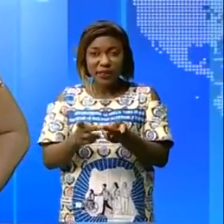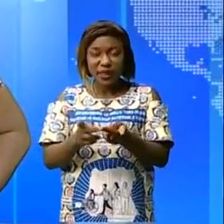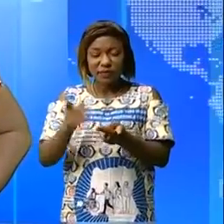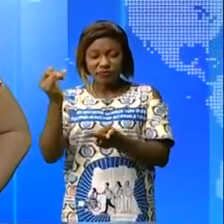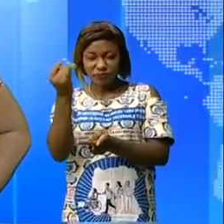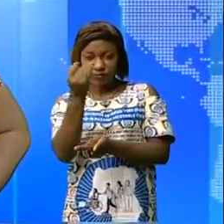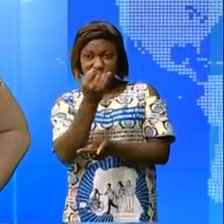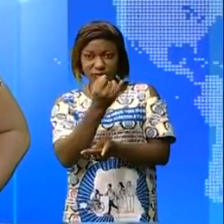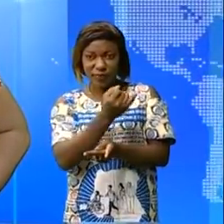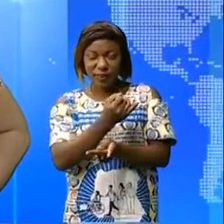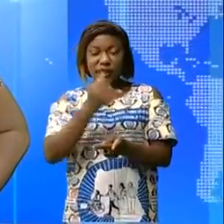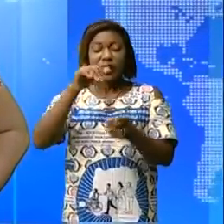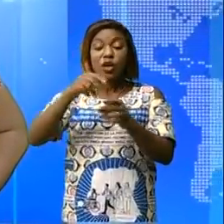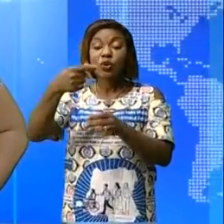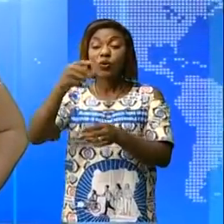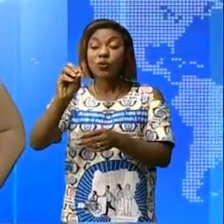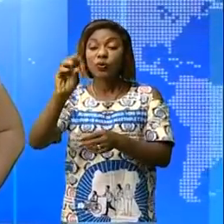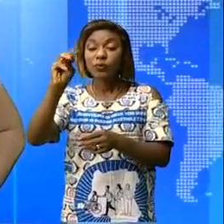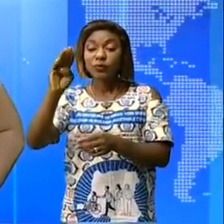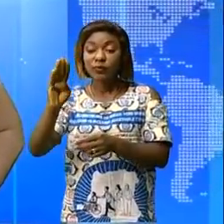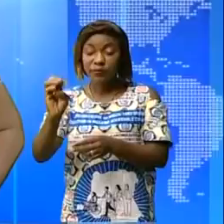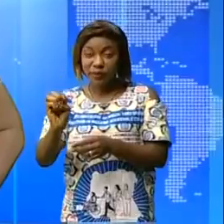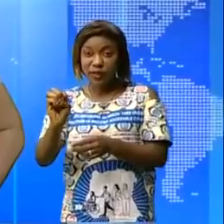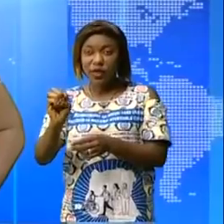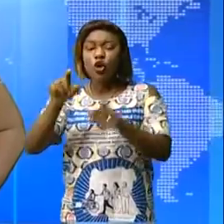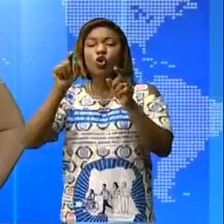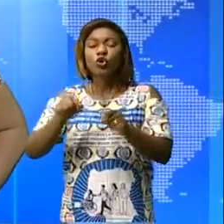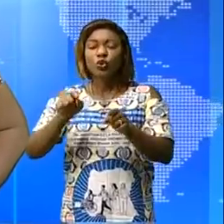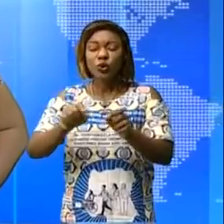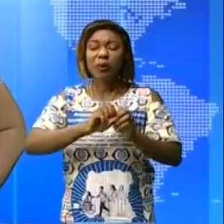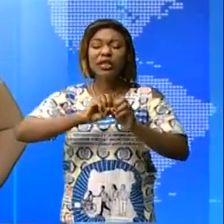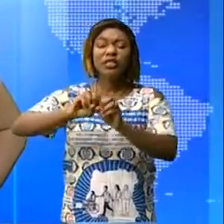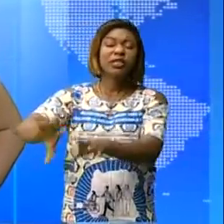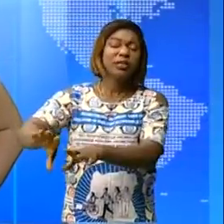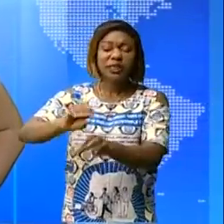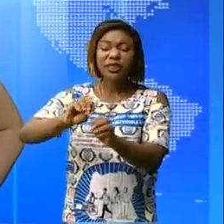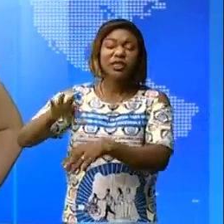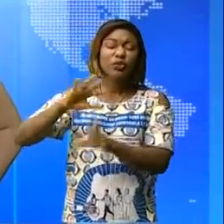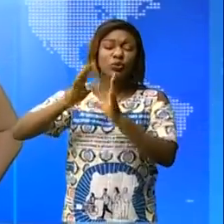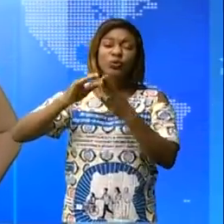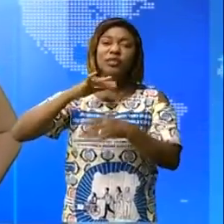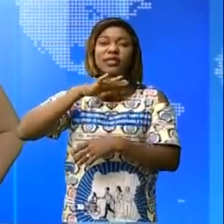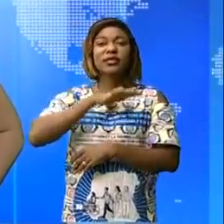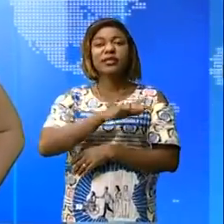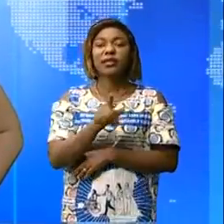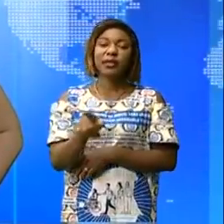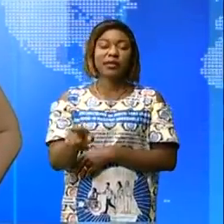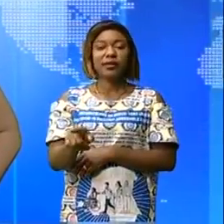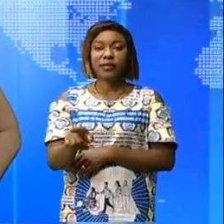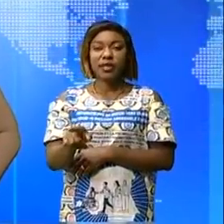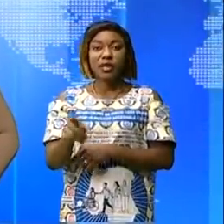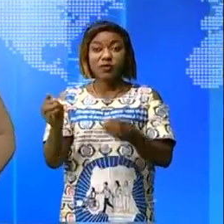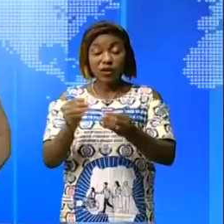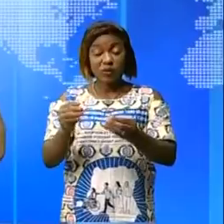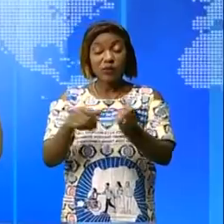autrefois lieu de prestige de la ville de Kinshasa aujourd'hui devenu un dépotoir qui accumule le déchet domestique